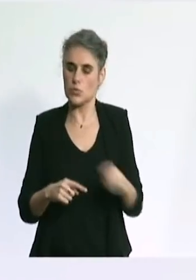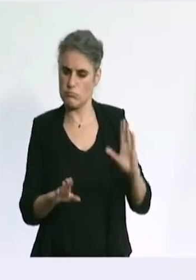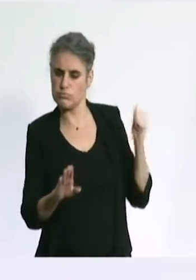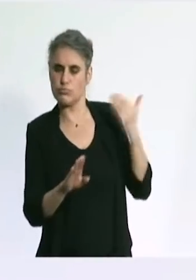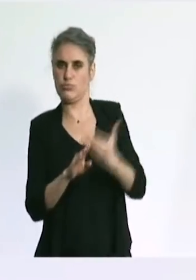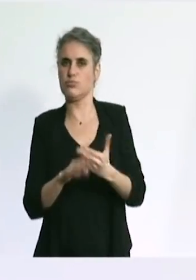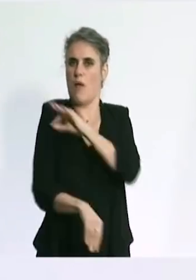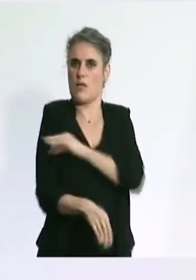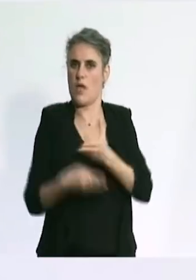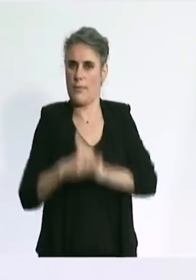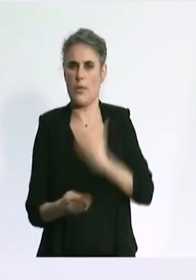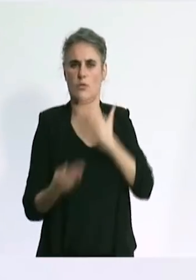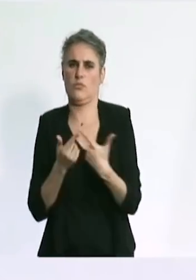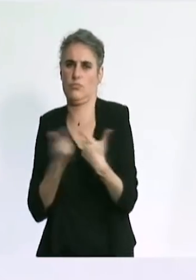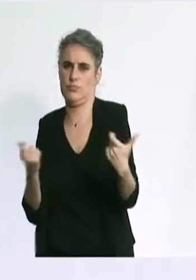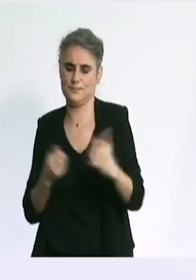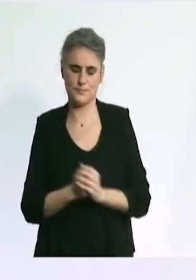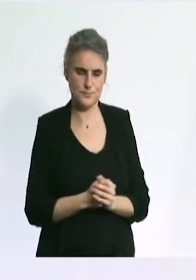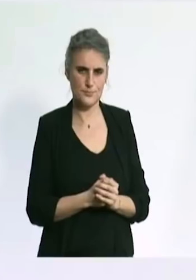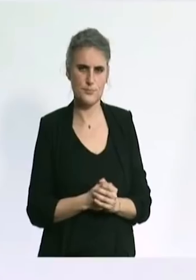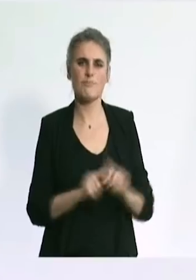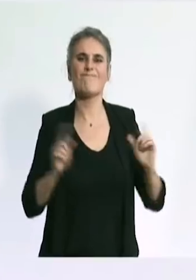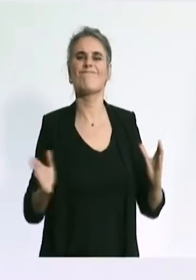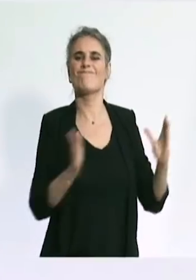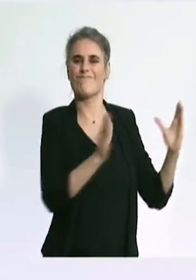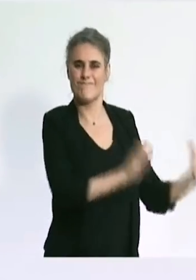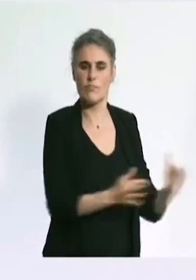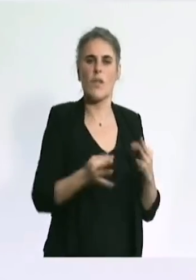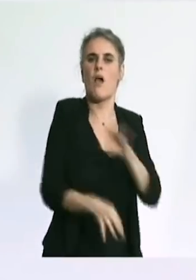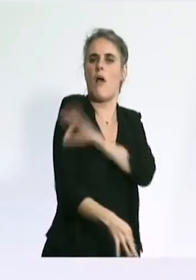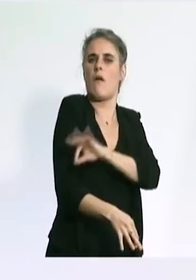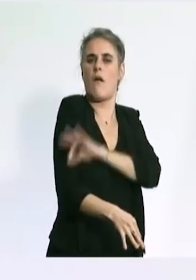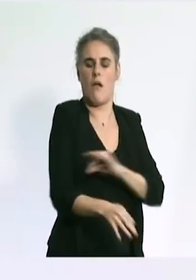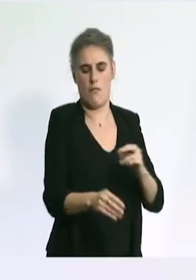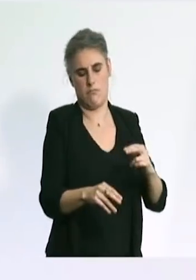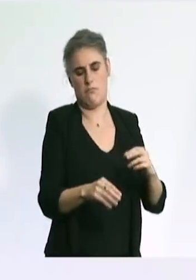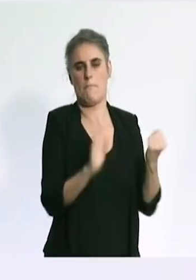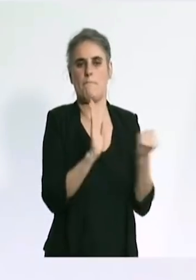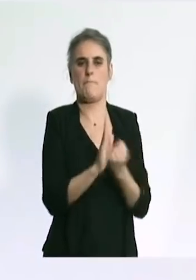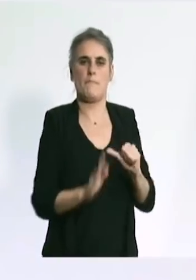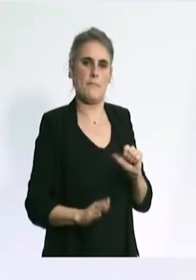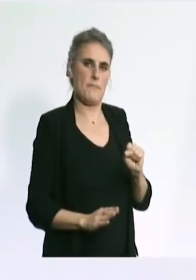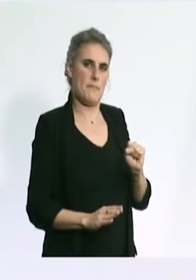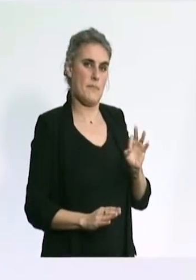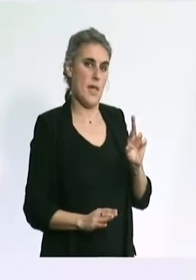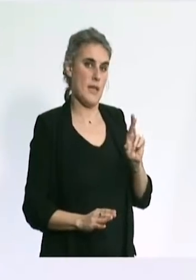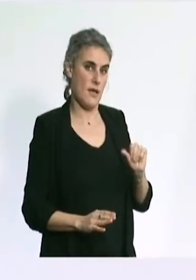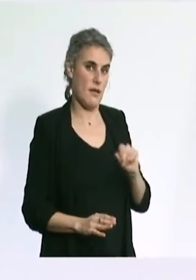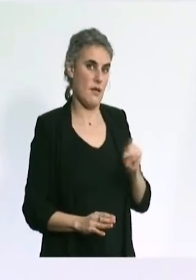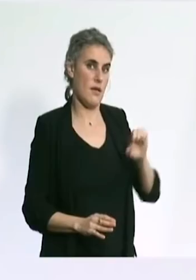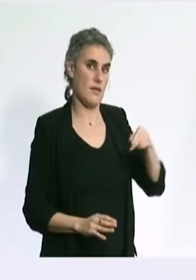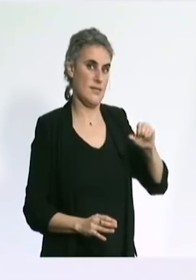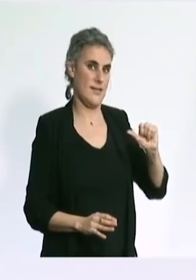Un mot sur le vaccin AstraZeneca. Vous le savez peut-être, le Danemark a décidé, il s'est fait emboîter le pas par